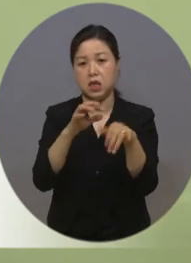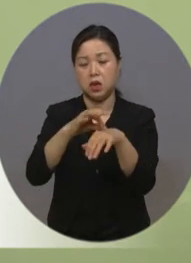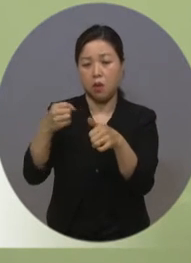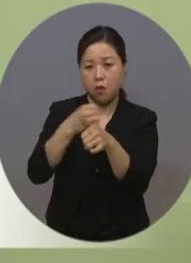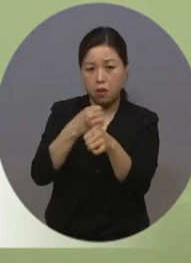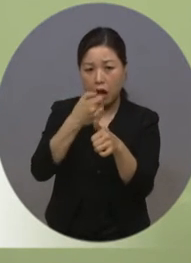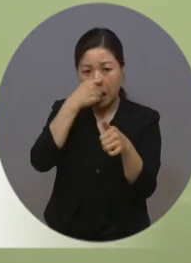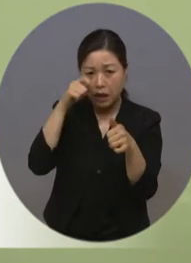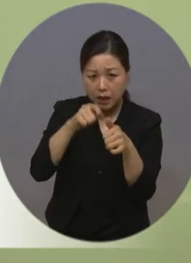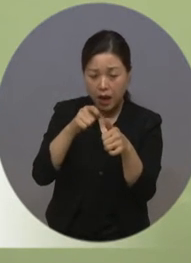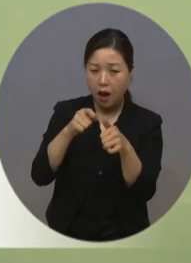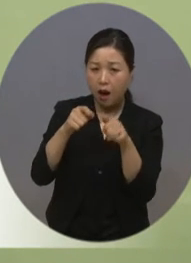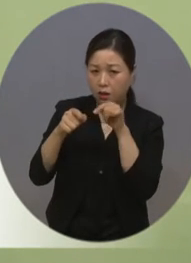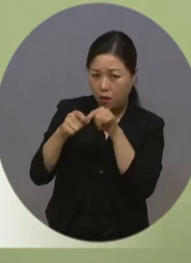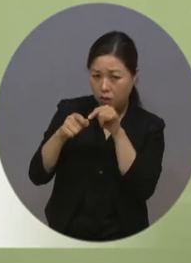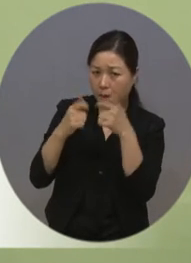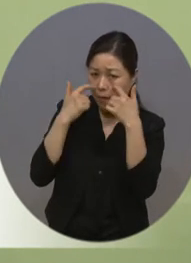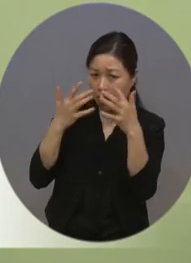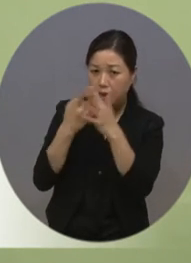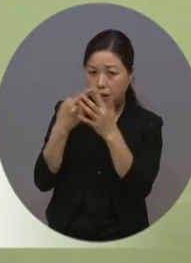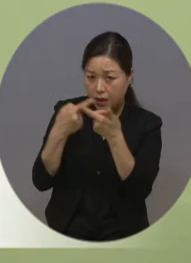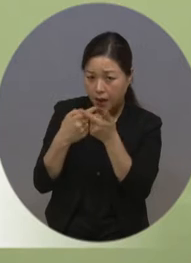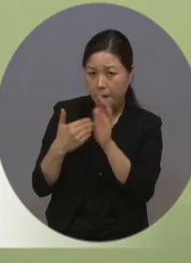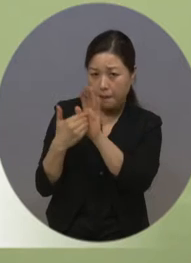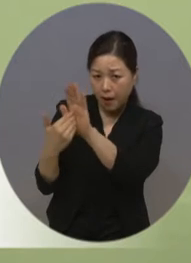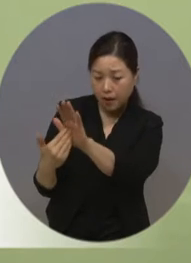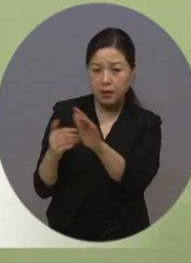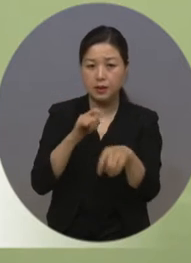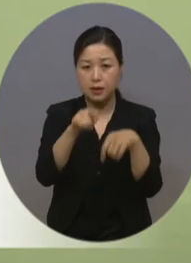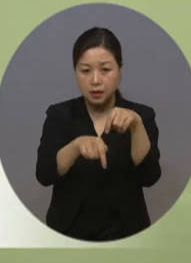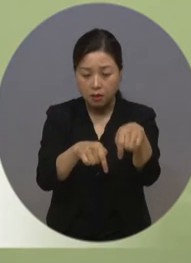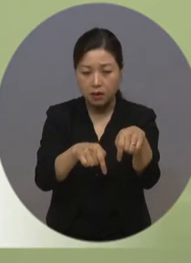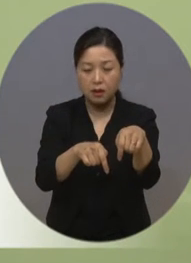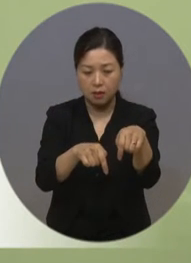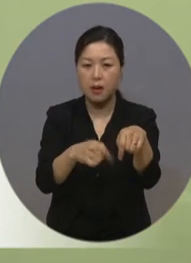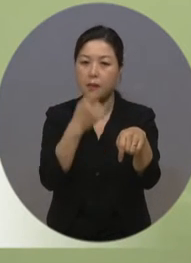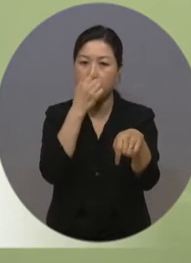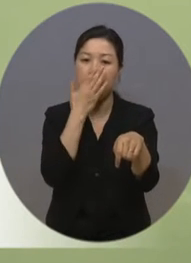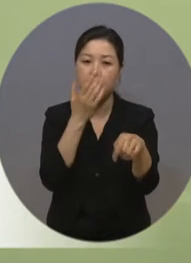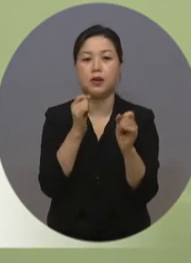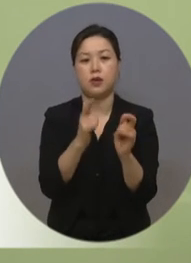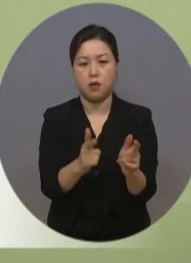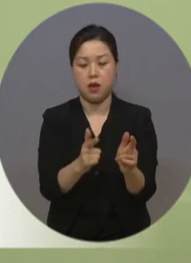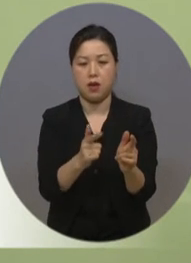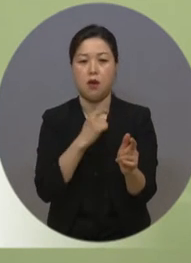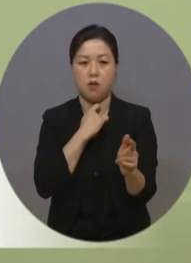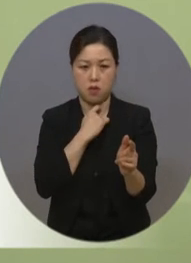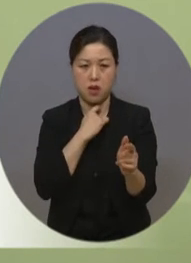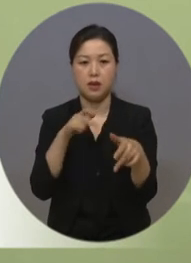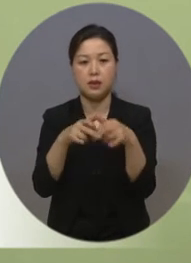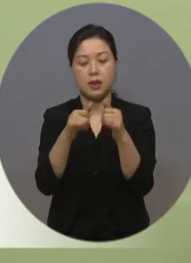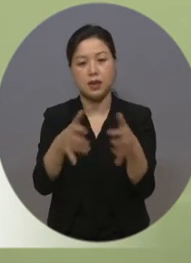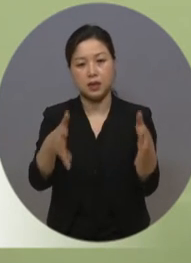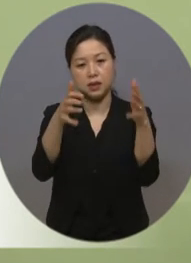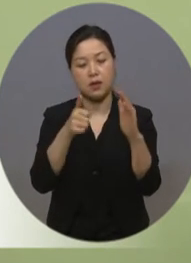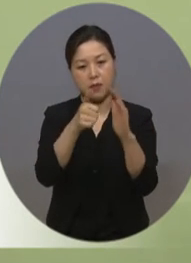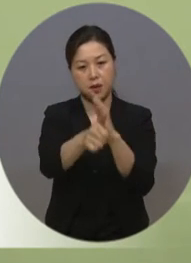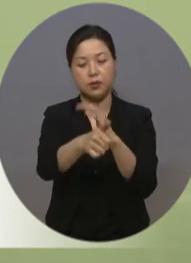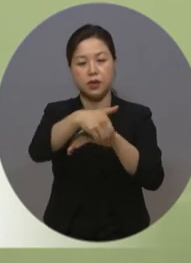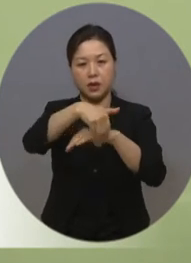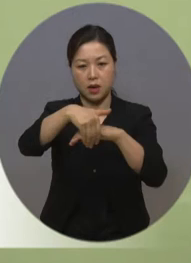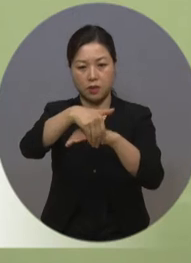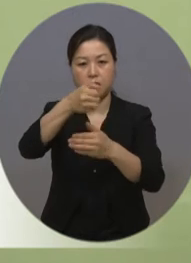방역 예방에 필요한 실천 행동을 몸으로 직접 익힐 수 있는 계기를 마련하고자 장애인시설 방문을